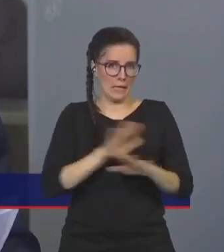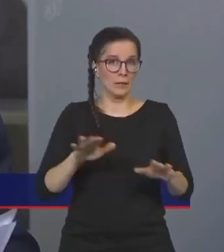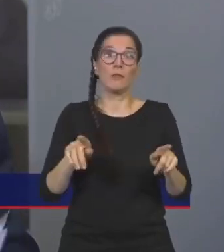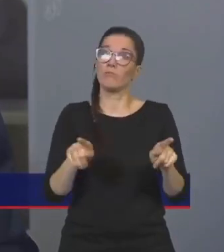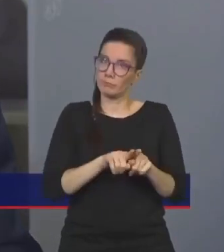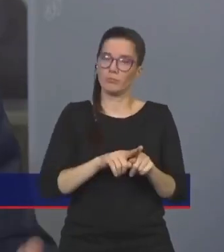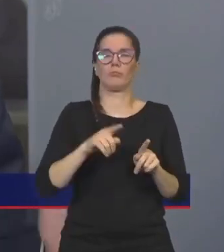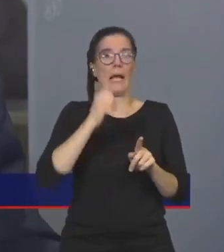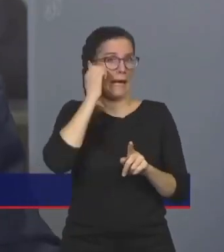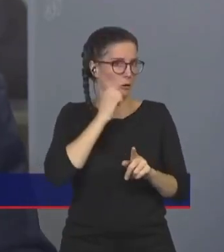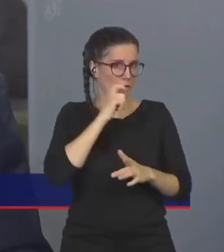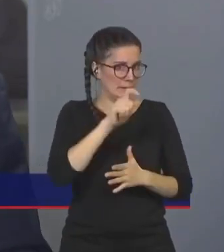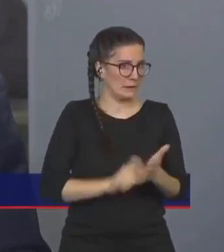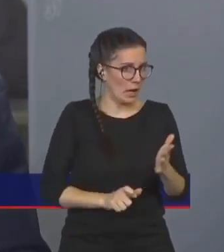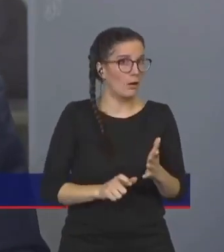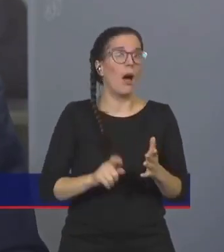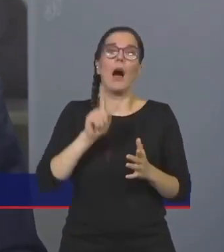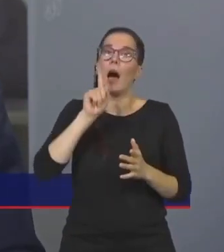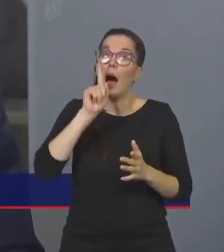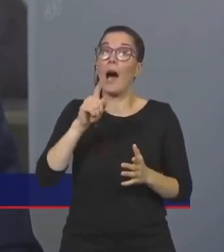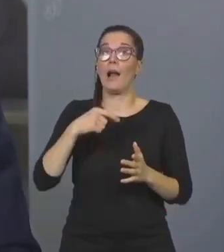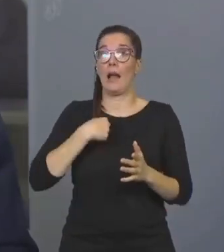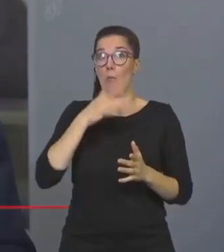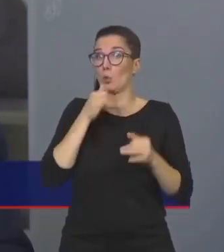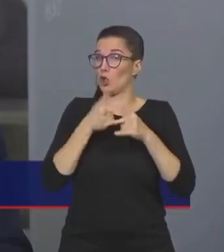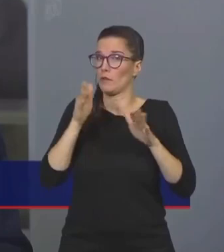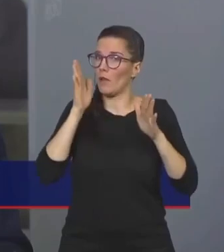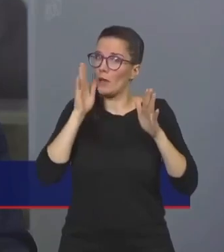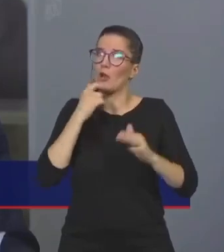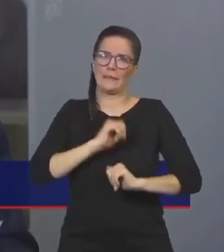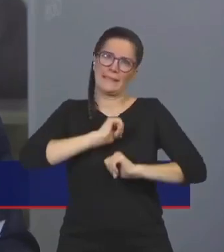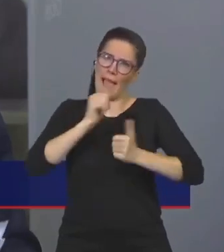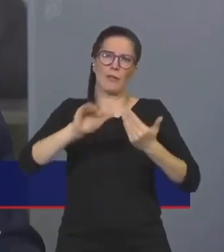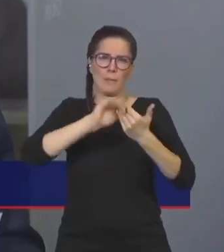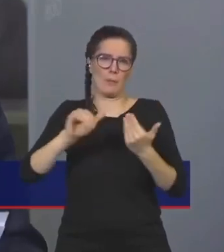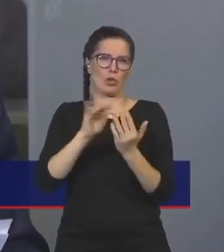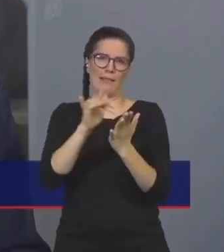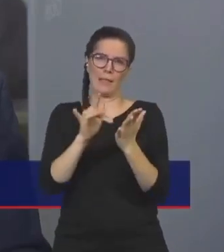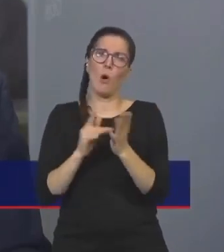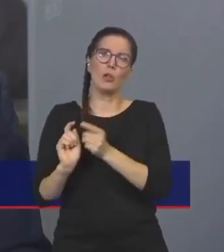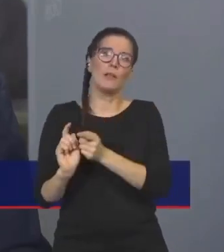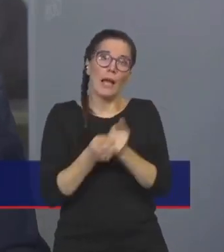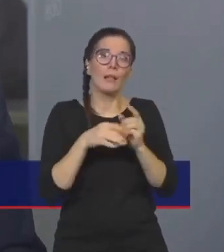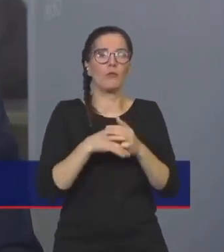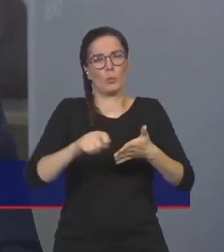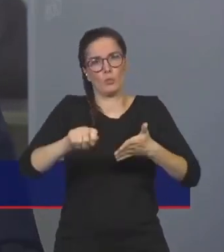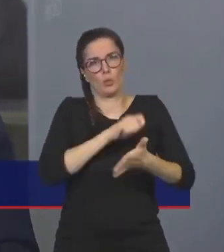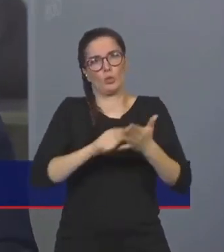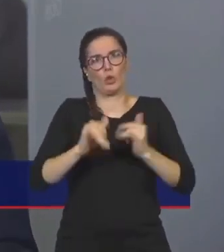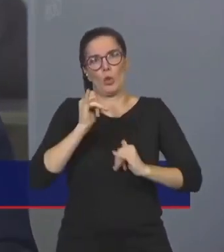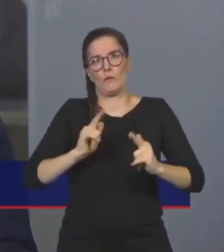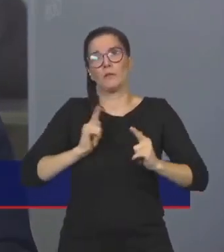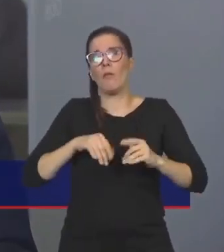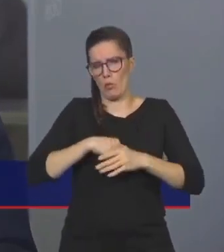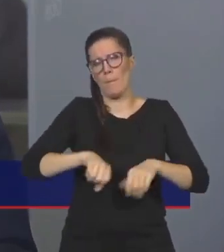řekla KDU ČSL. Nehledě na to, já ve čtvrtek ráno navrhnu mimořádný bod právě na zrušení toho nouzového stavu, protože je to